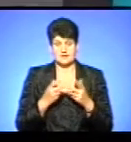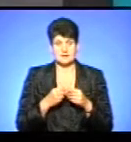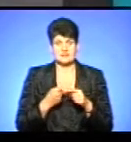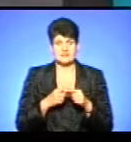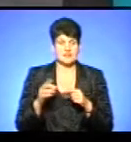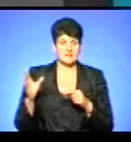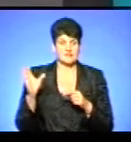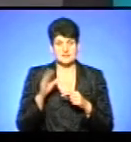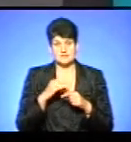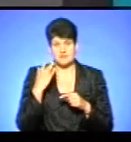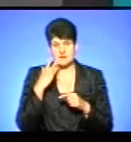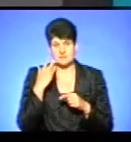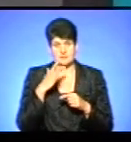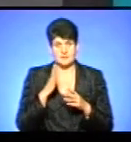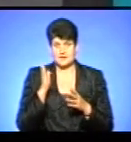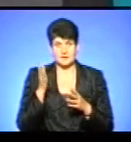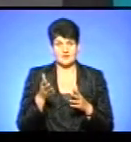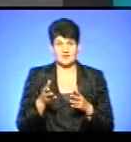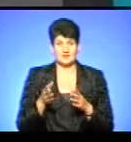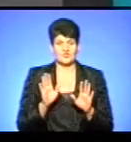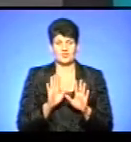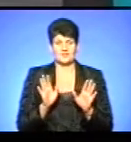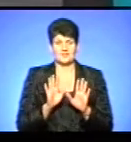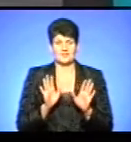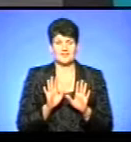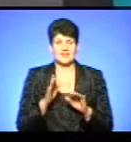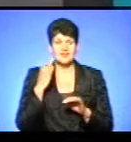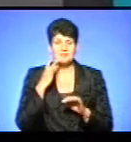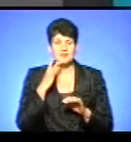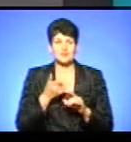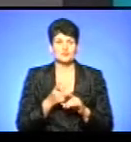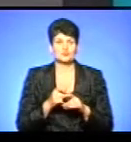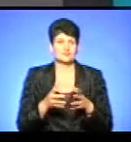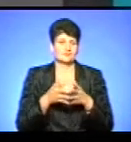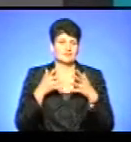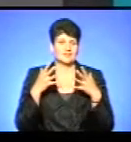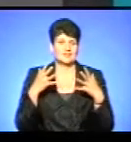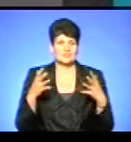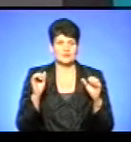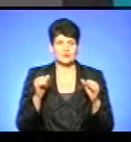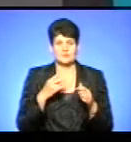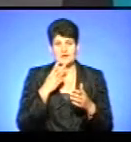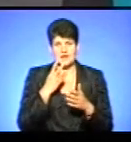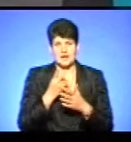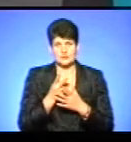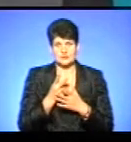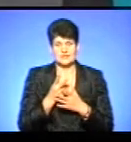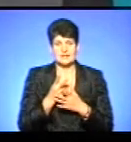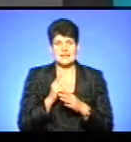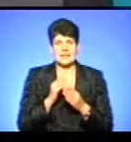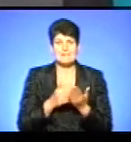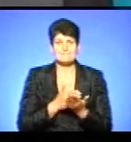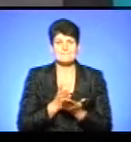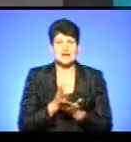всі Штати Сполучених Штатів Америки, чи ні? Ні, на Штатів дуже багатому. Ми можемо глянути на маршрут, попросимо режисера